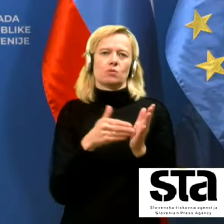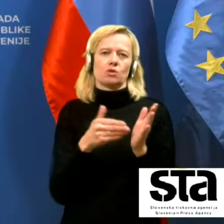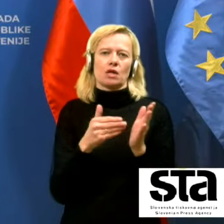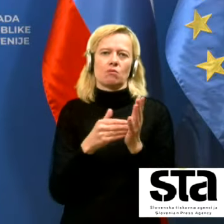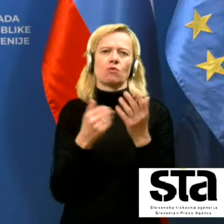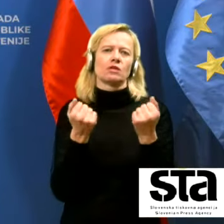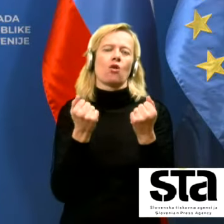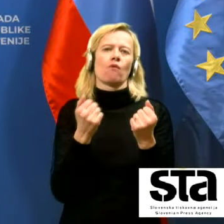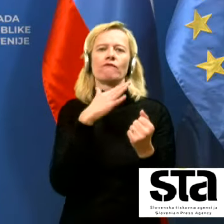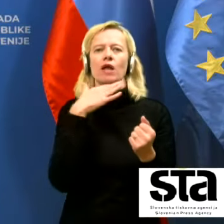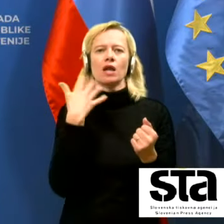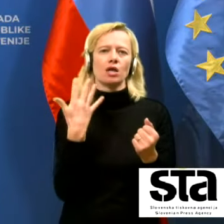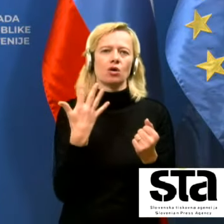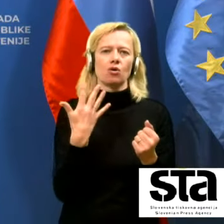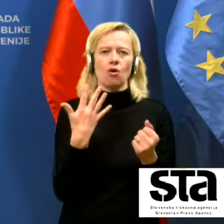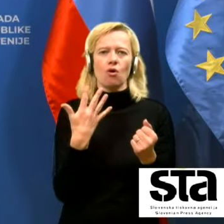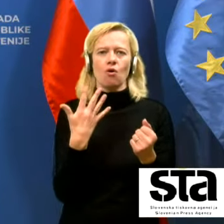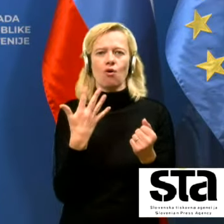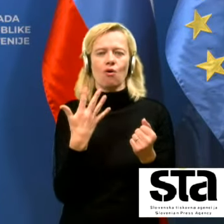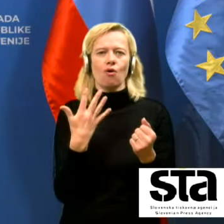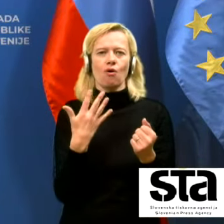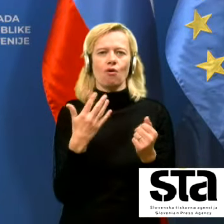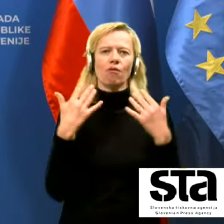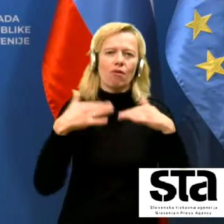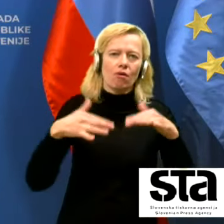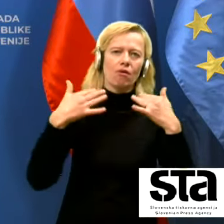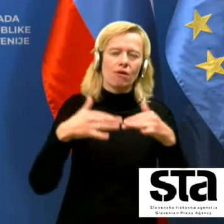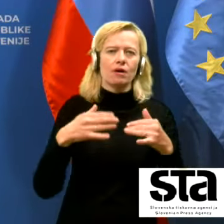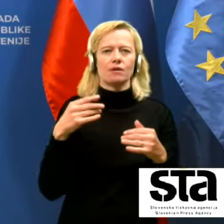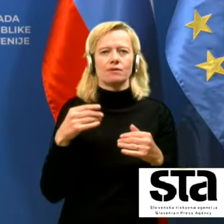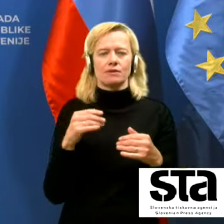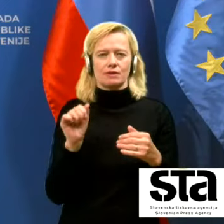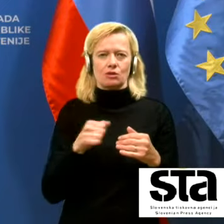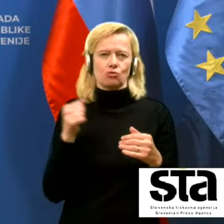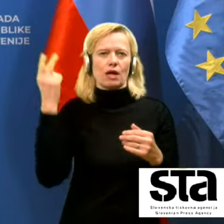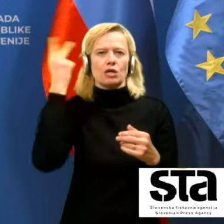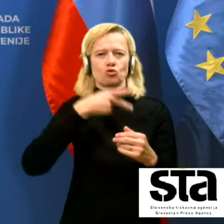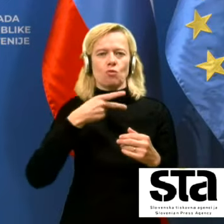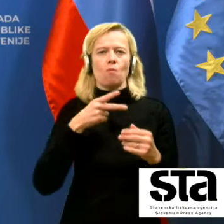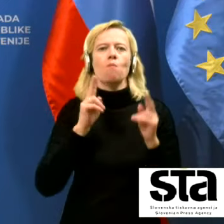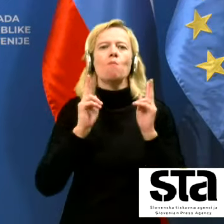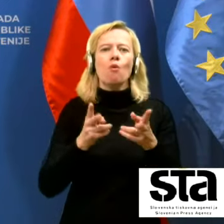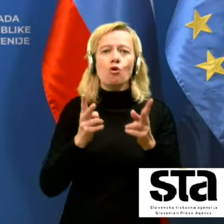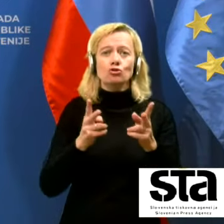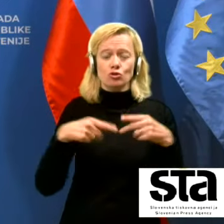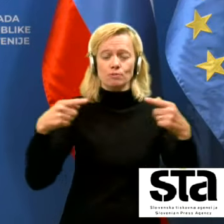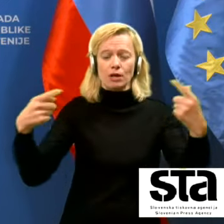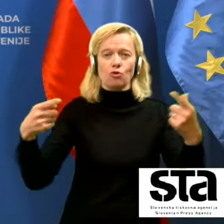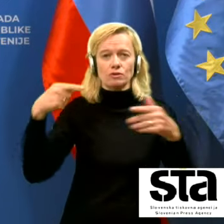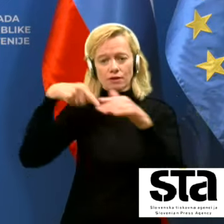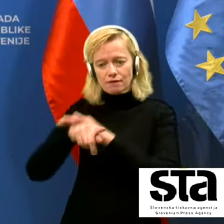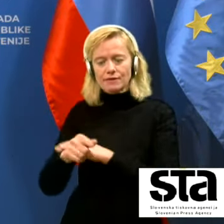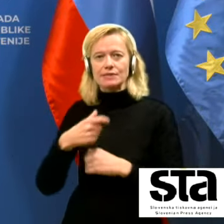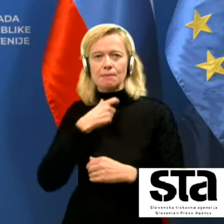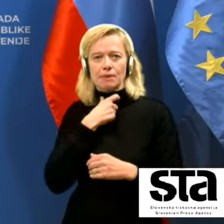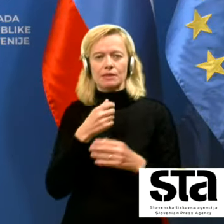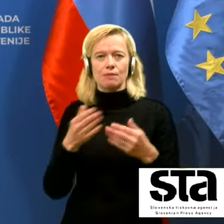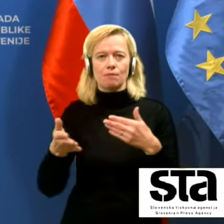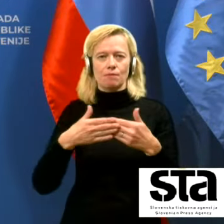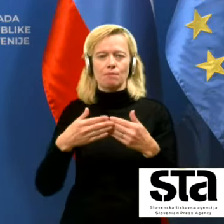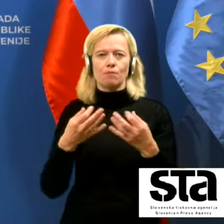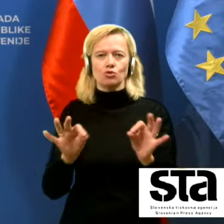zelo veliko da lahko vsi razumemo da je možnost takšnega prenosa v zaprtem prostoru še posebej kadar je